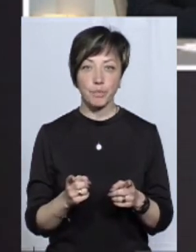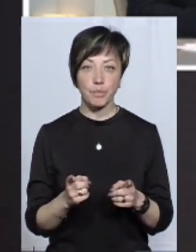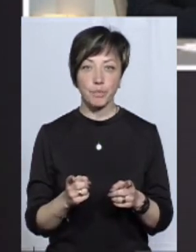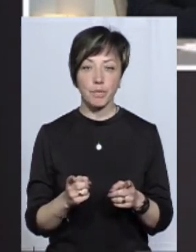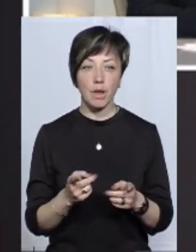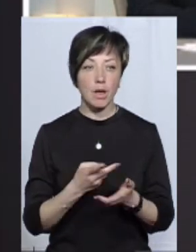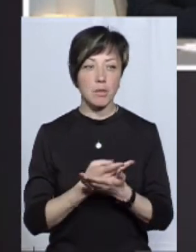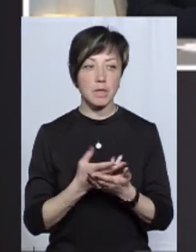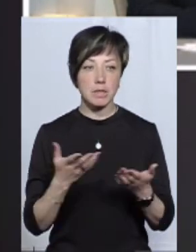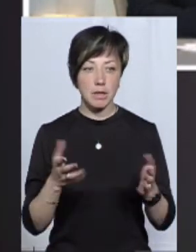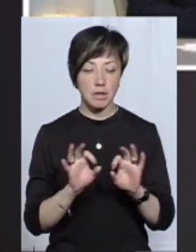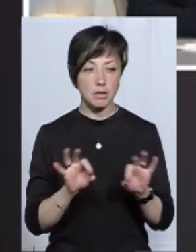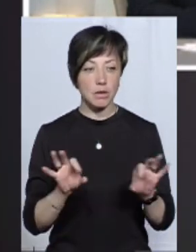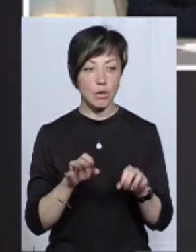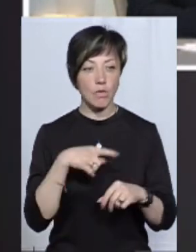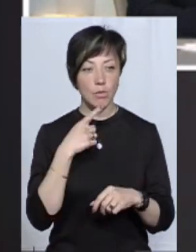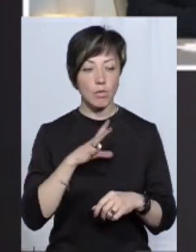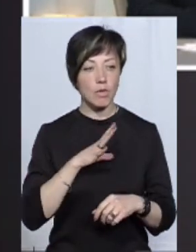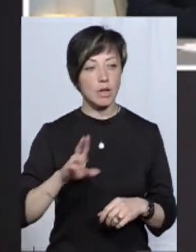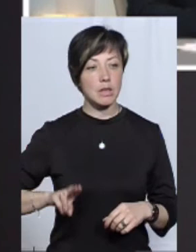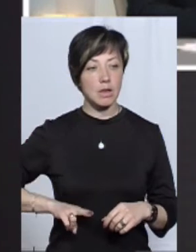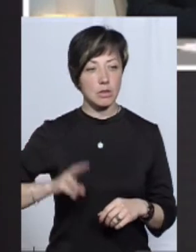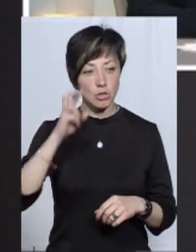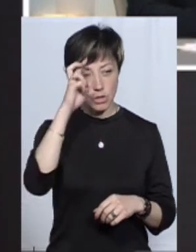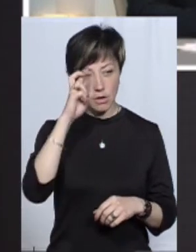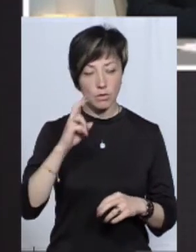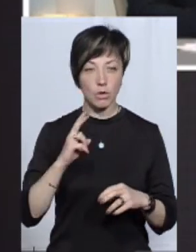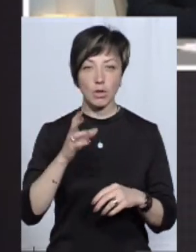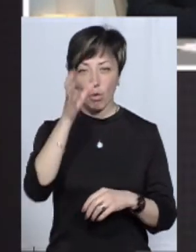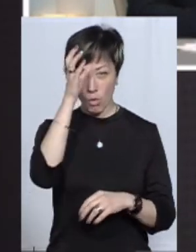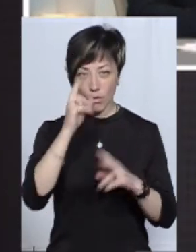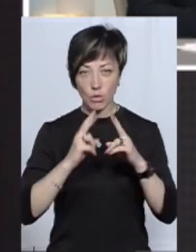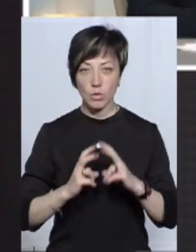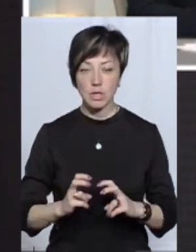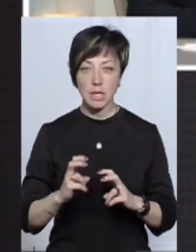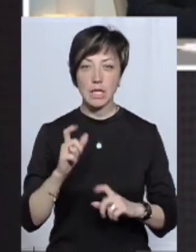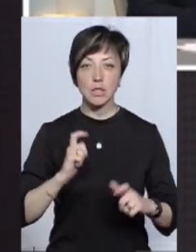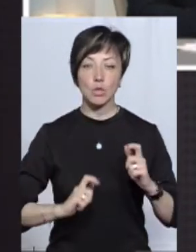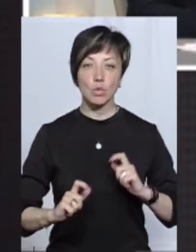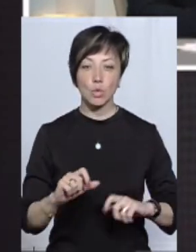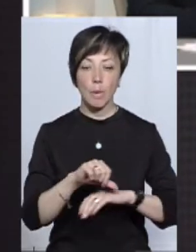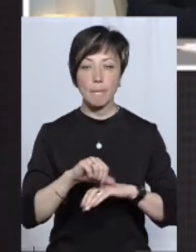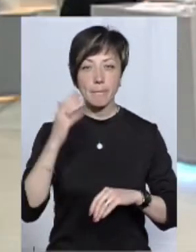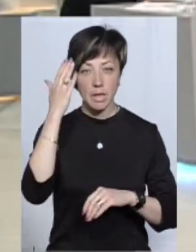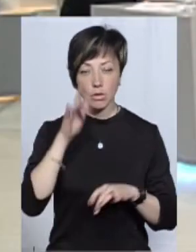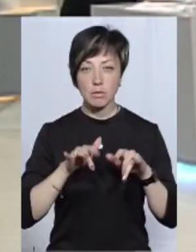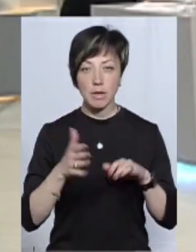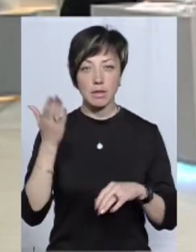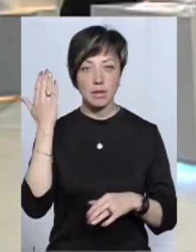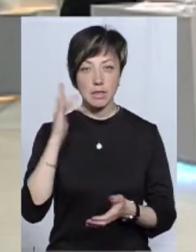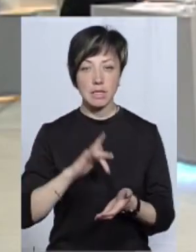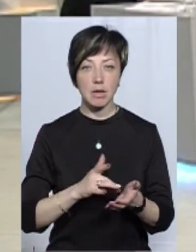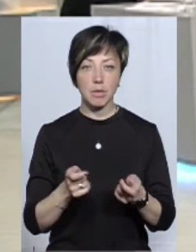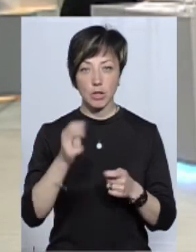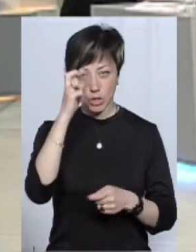ну, презентації там говорили, як був певний час директором Державного науково-дослідного інституту митної справи, і тоді Центральний